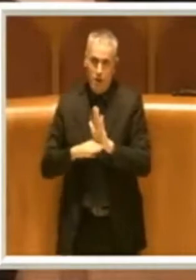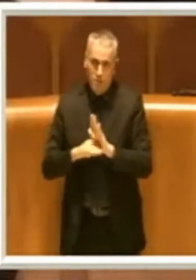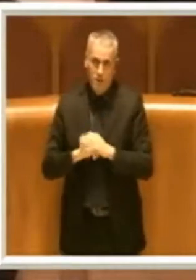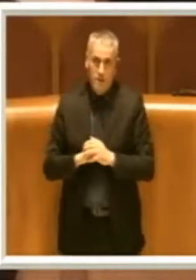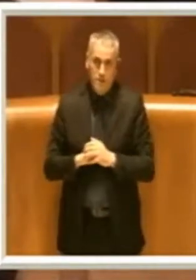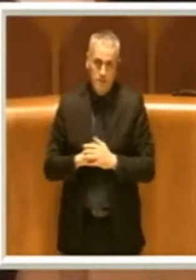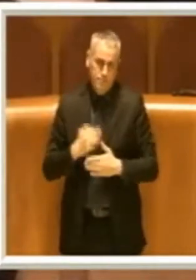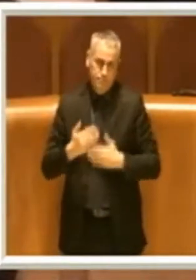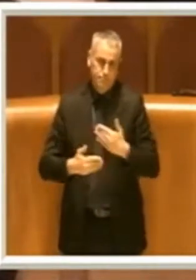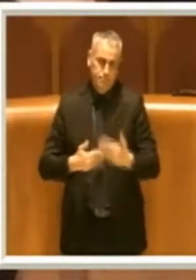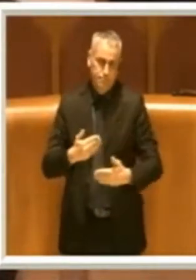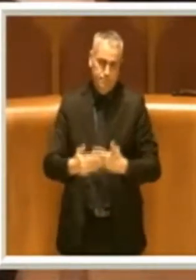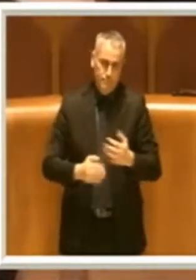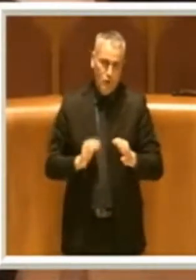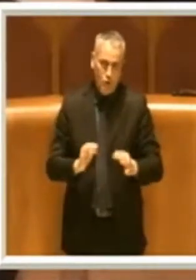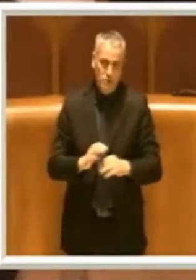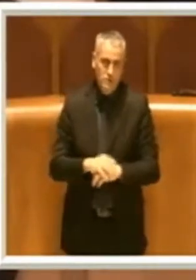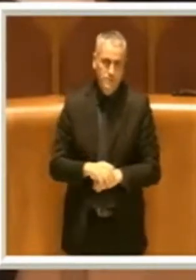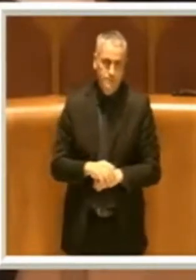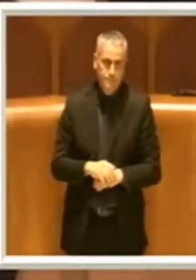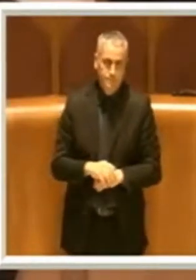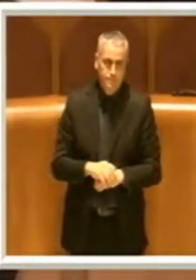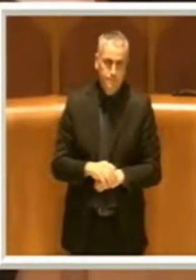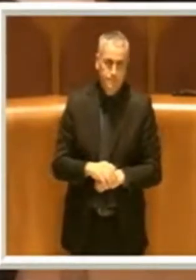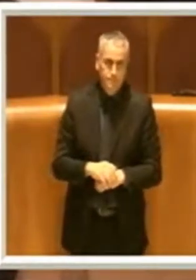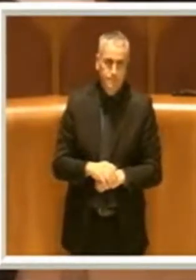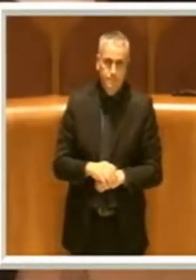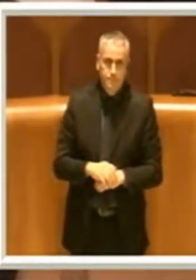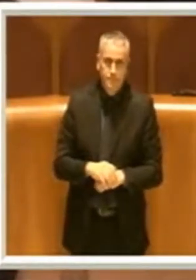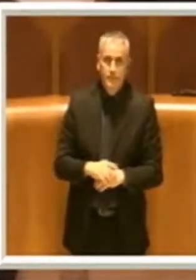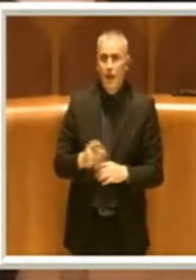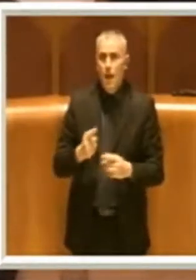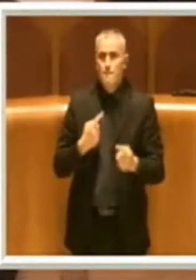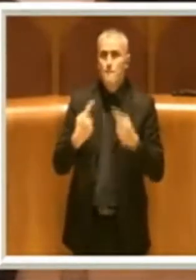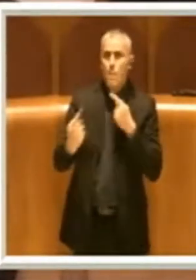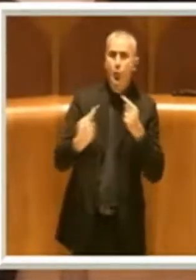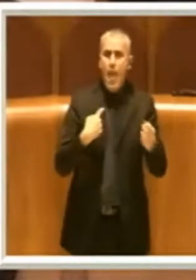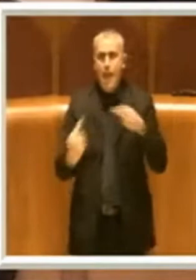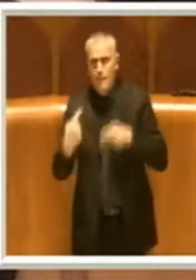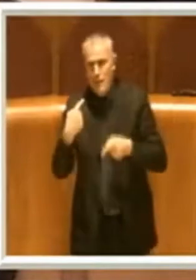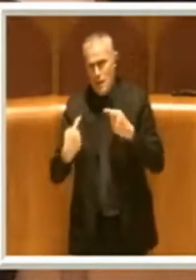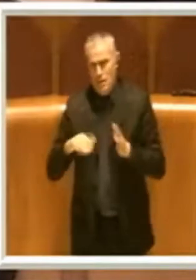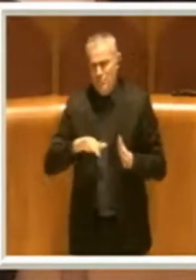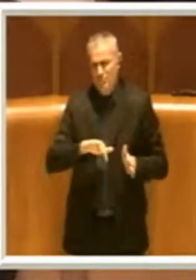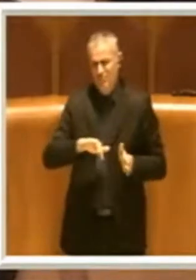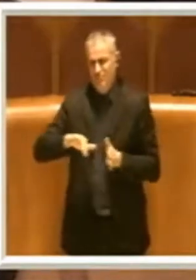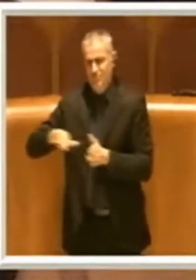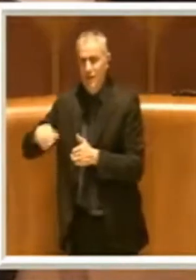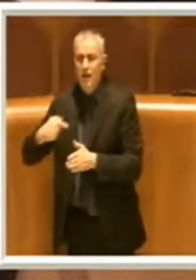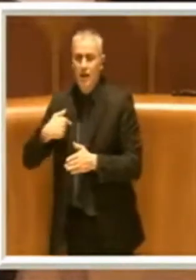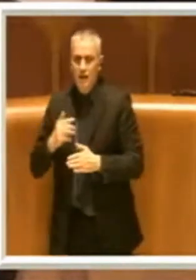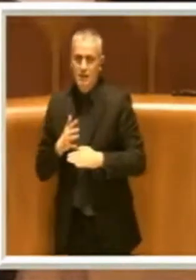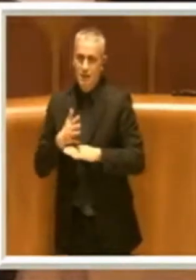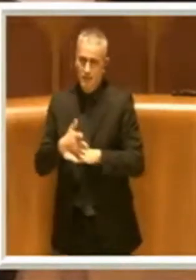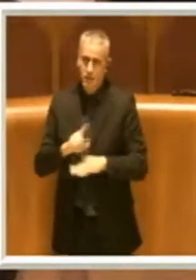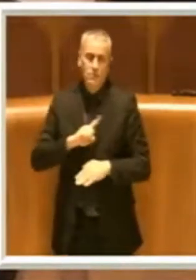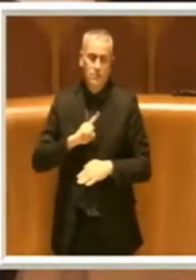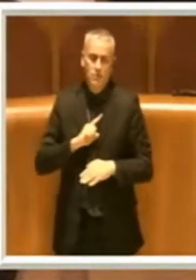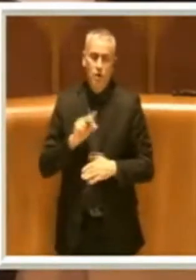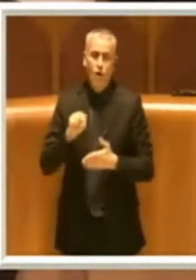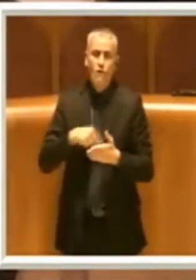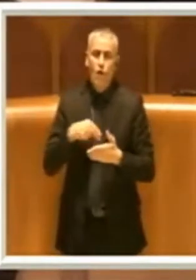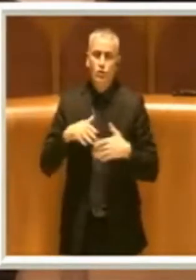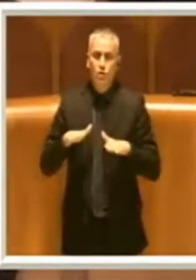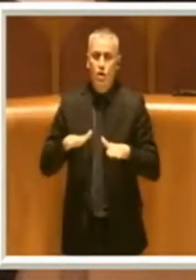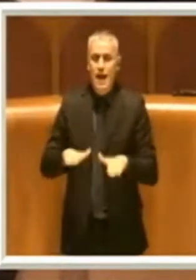e via via discorrendo. Comunque, polemiche a parte, intervengo per consegnare il voto di astensione a